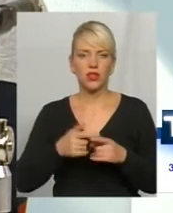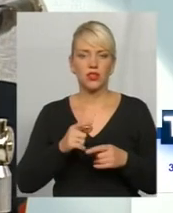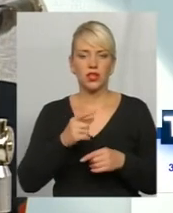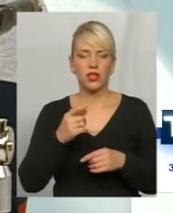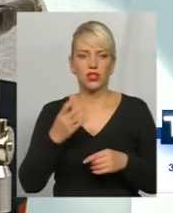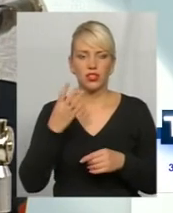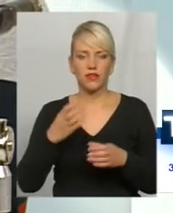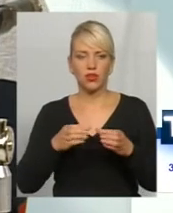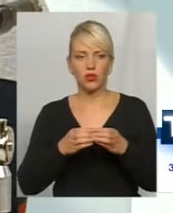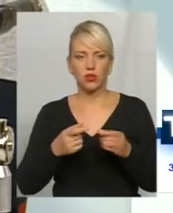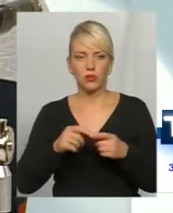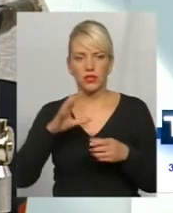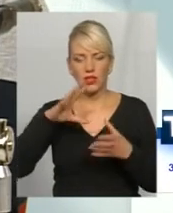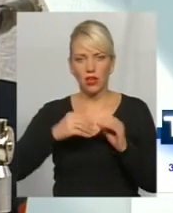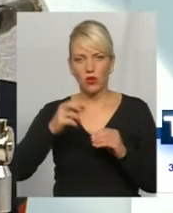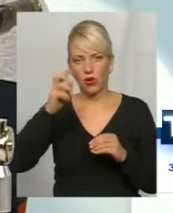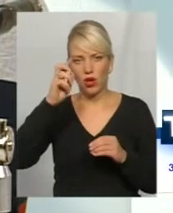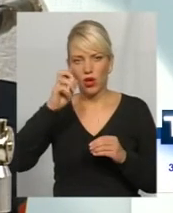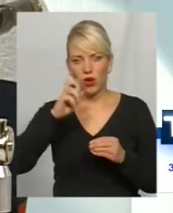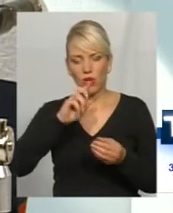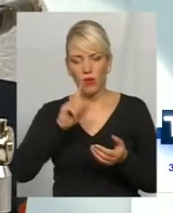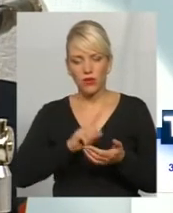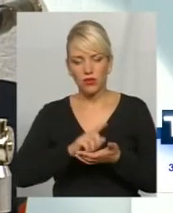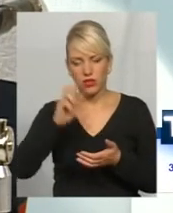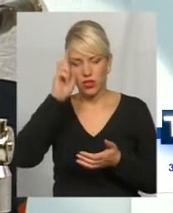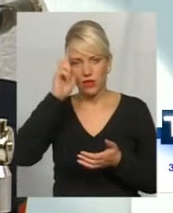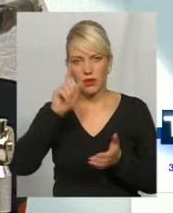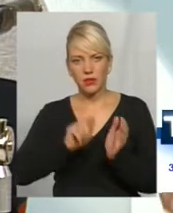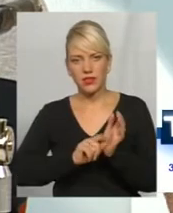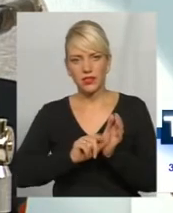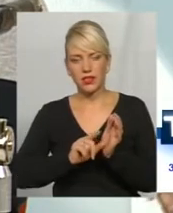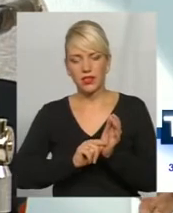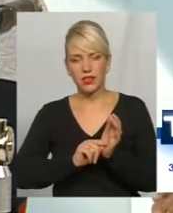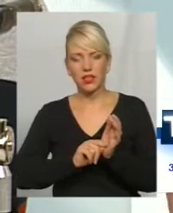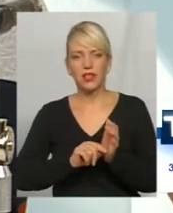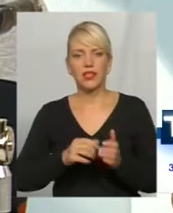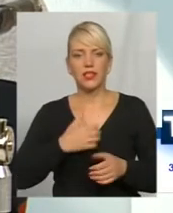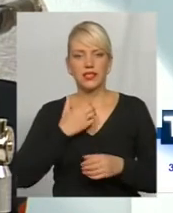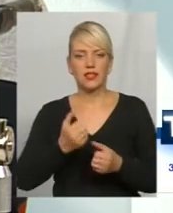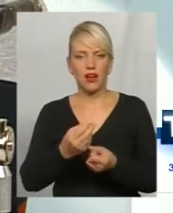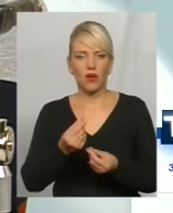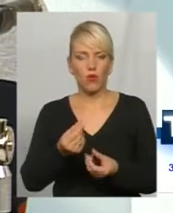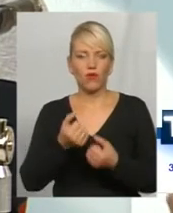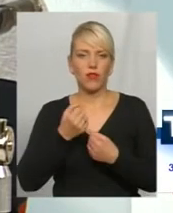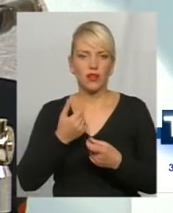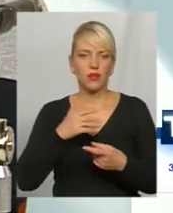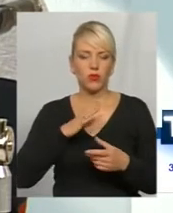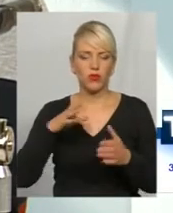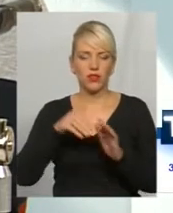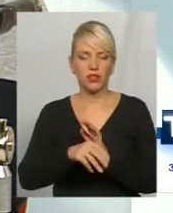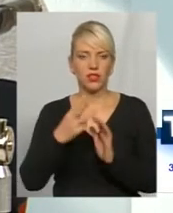законом про загальнобескове державне пенсійне страхування було введено три рівневи системи пенсійного забезпечення.